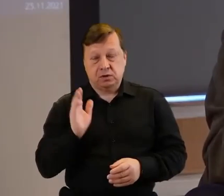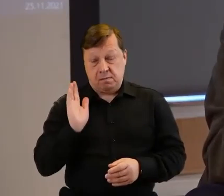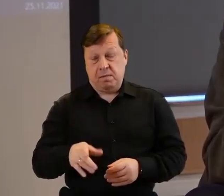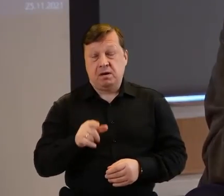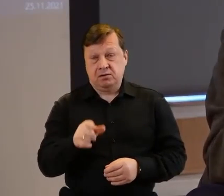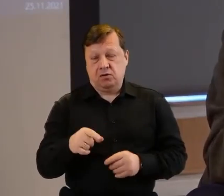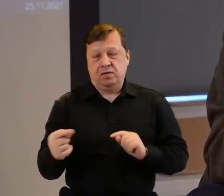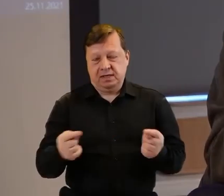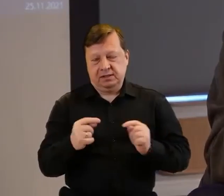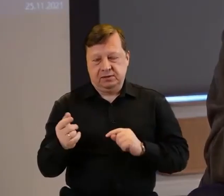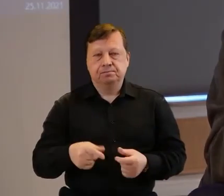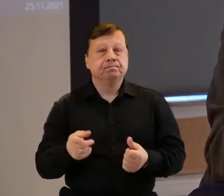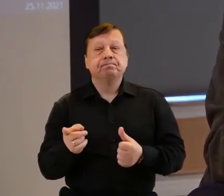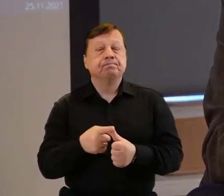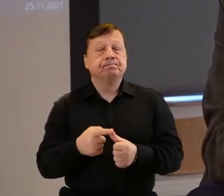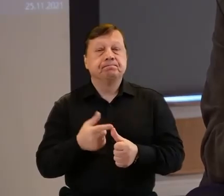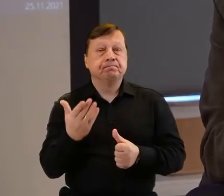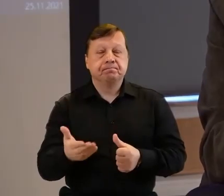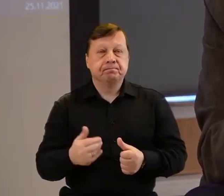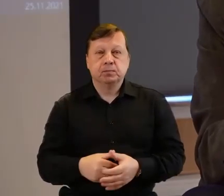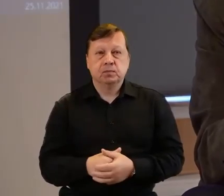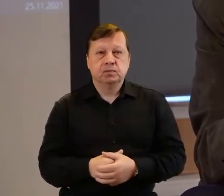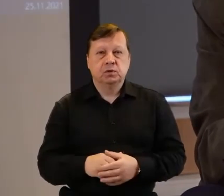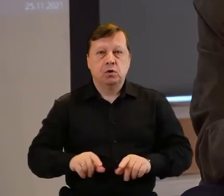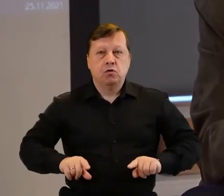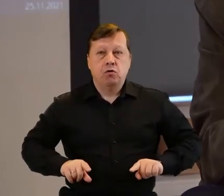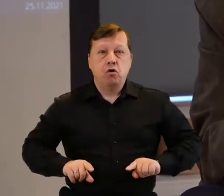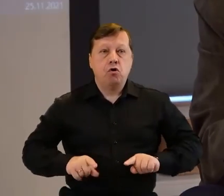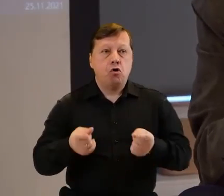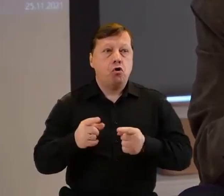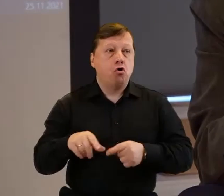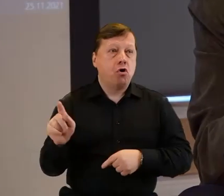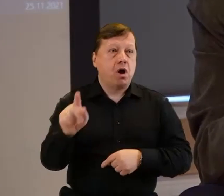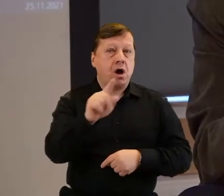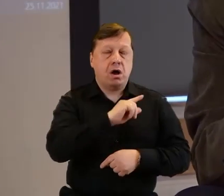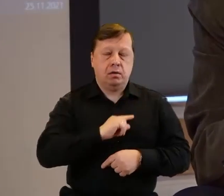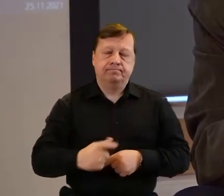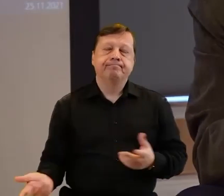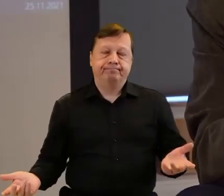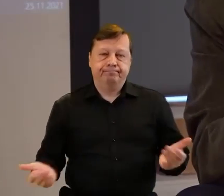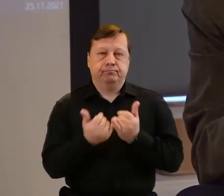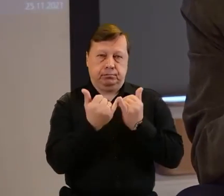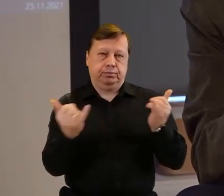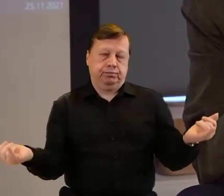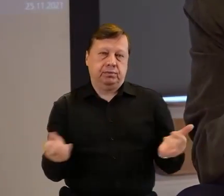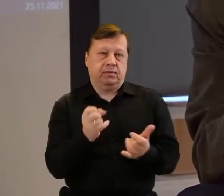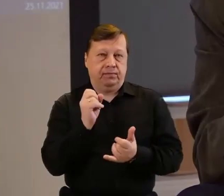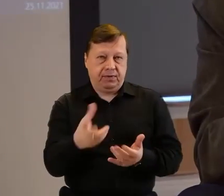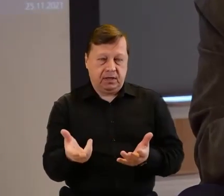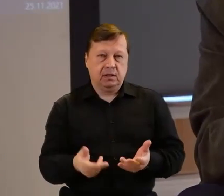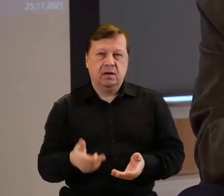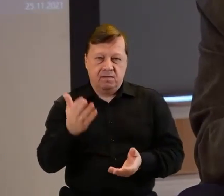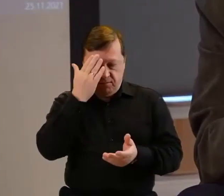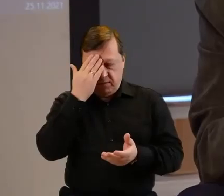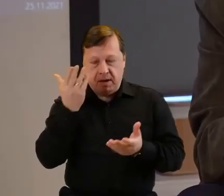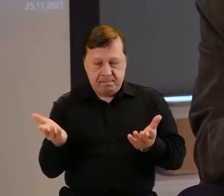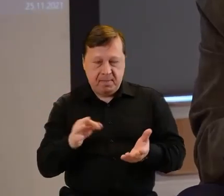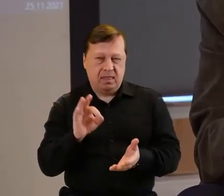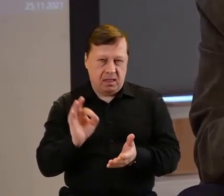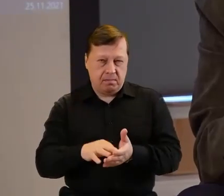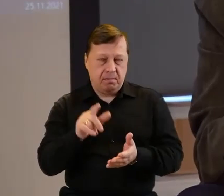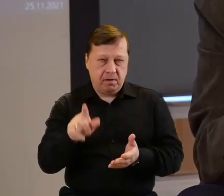dyskutować. Po pierwsze to, że organizacje są różne. Teoretycznie wiemy to na pewno, ale